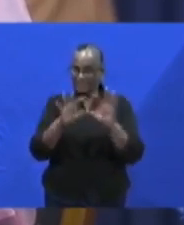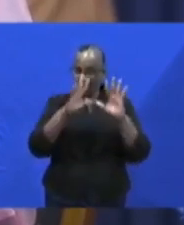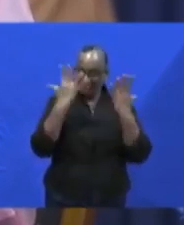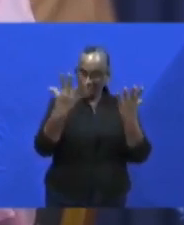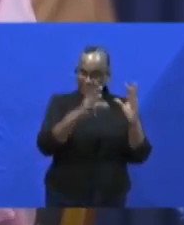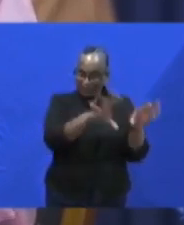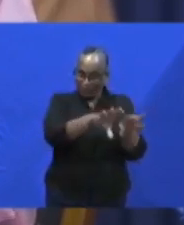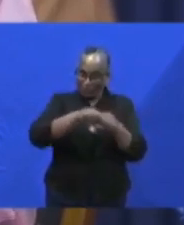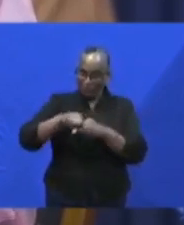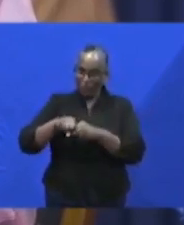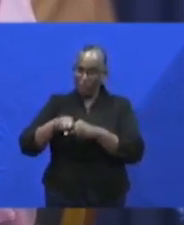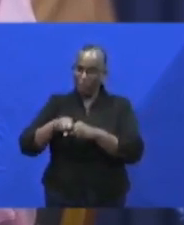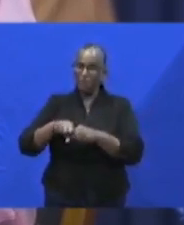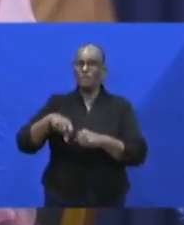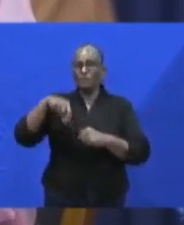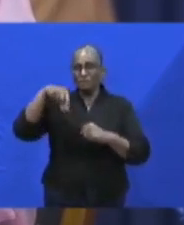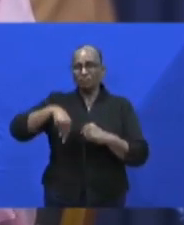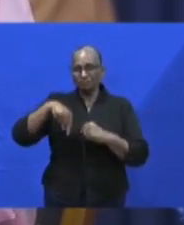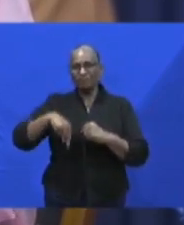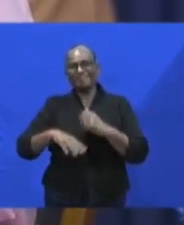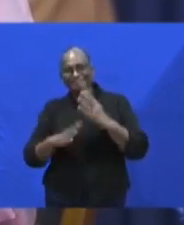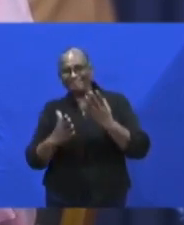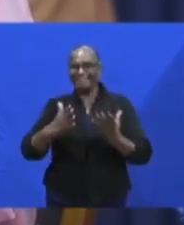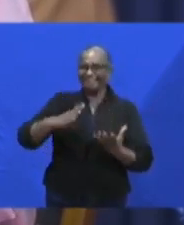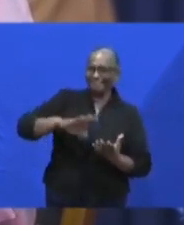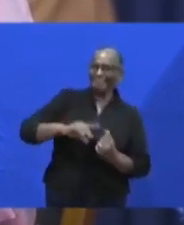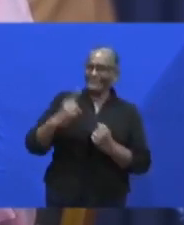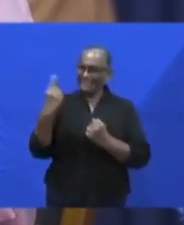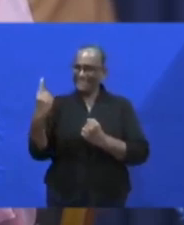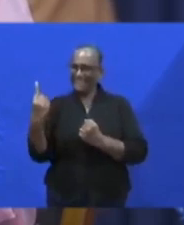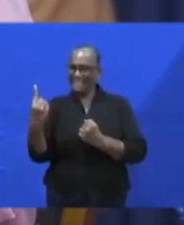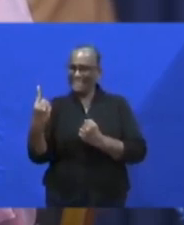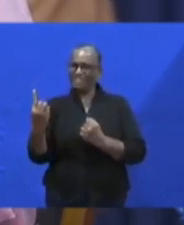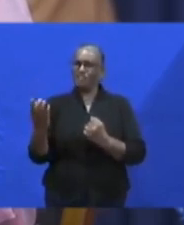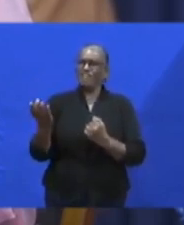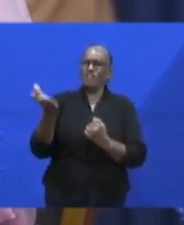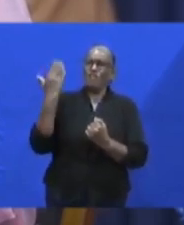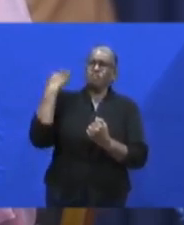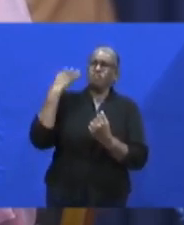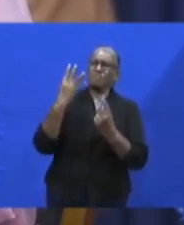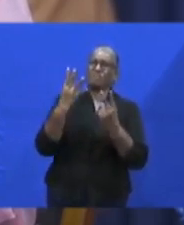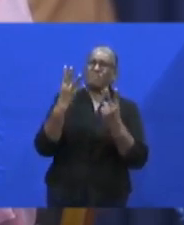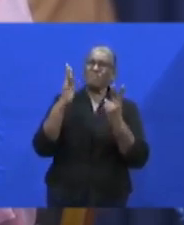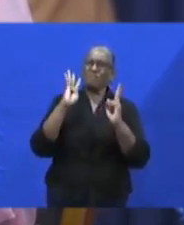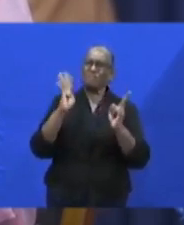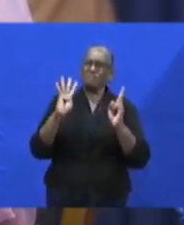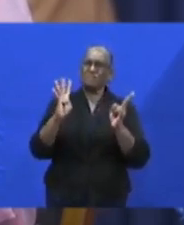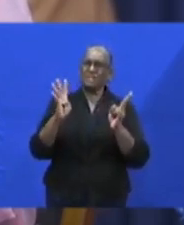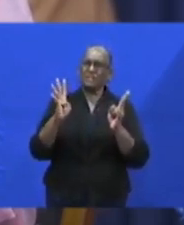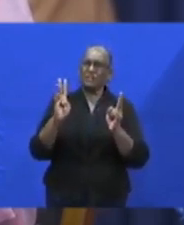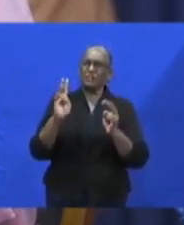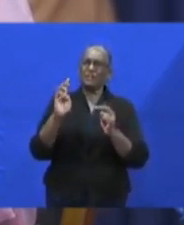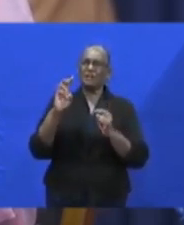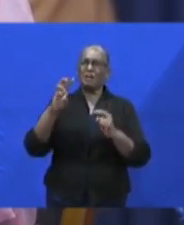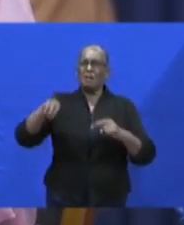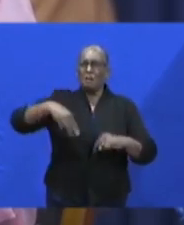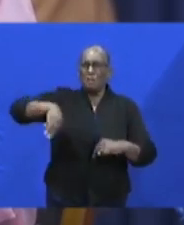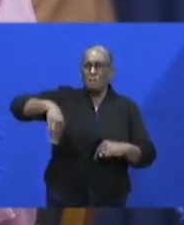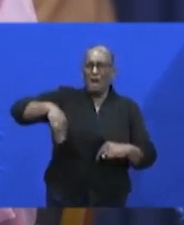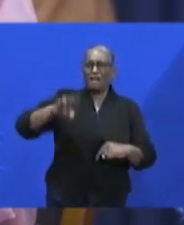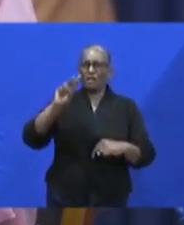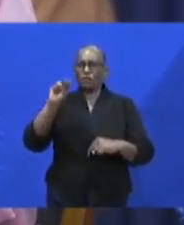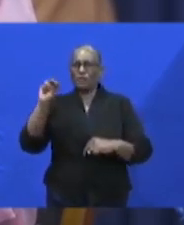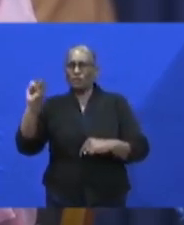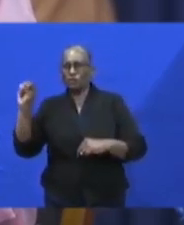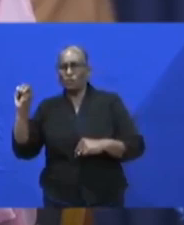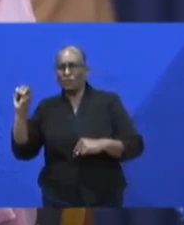verkeerde vanaf zijn opname op 24 maart 2020 in